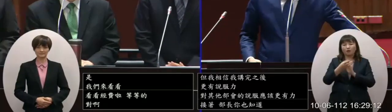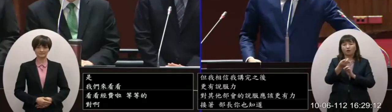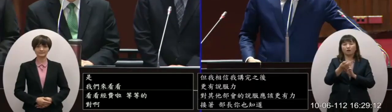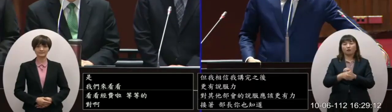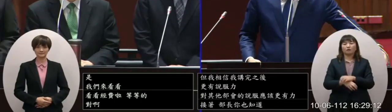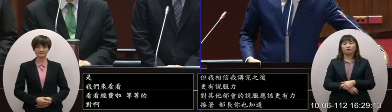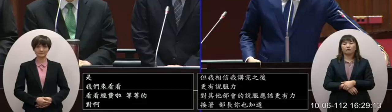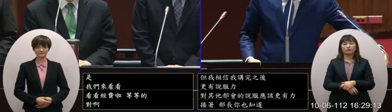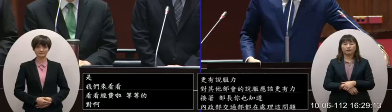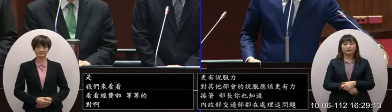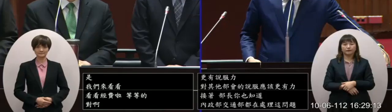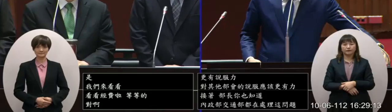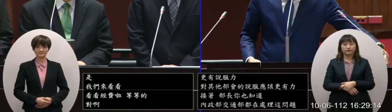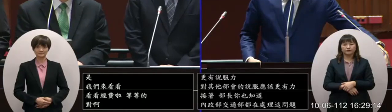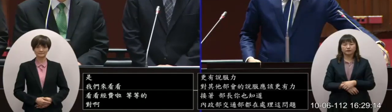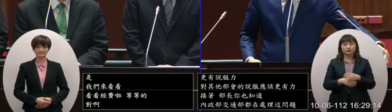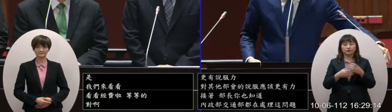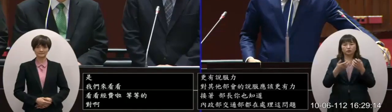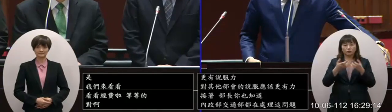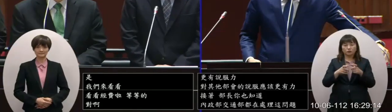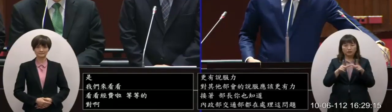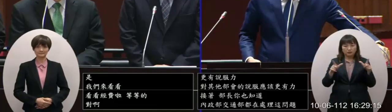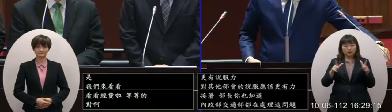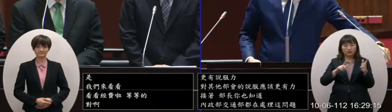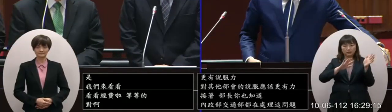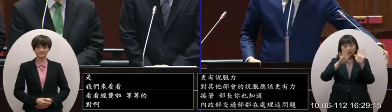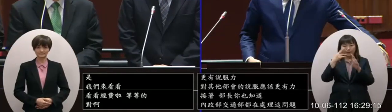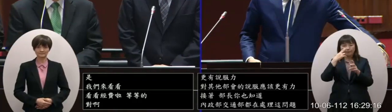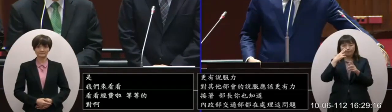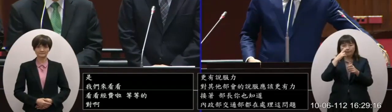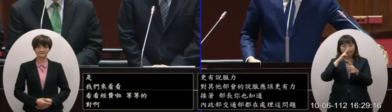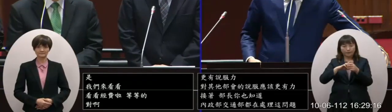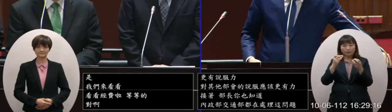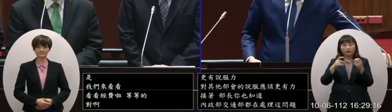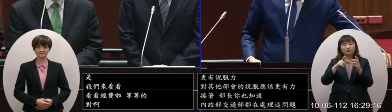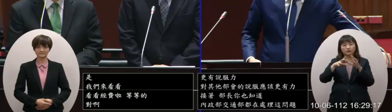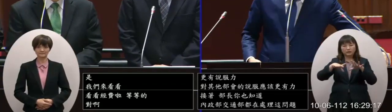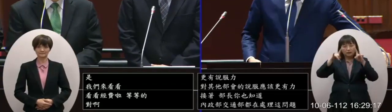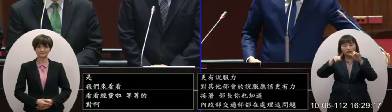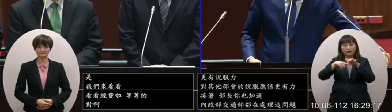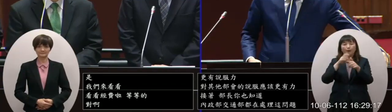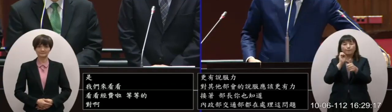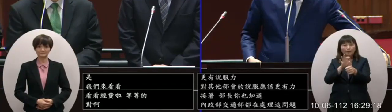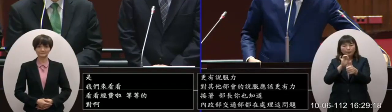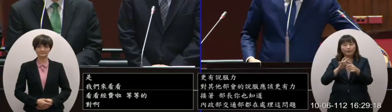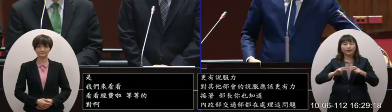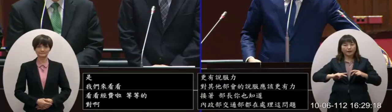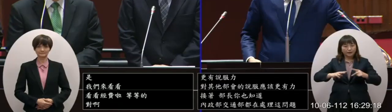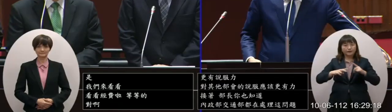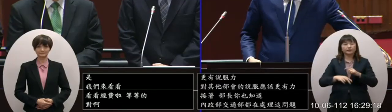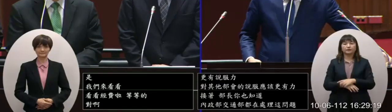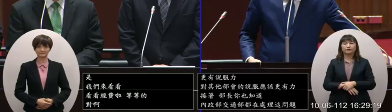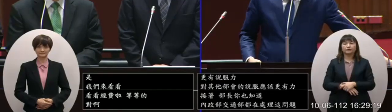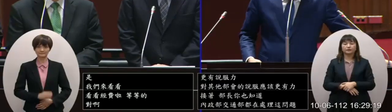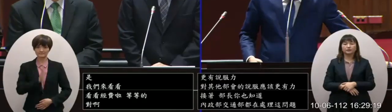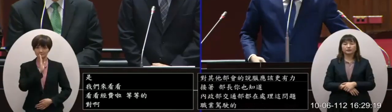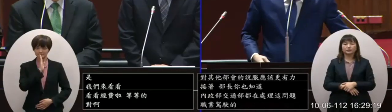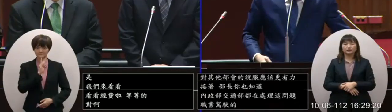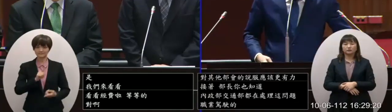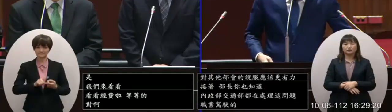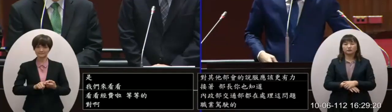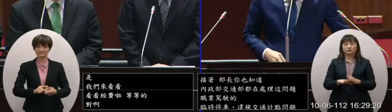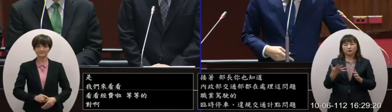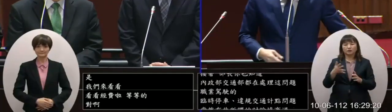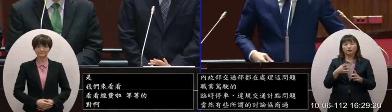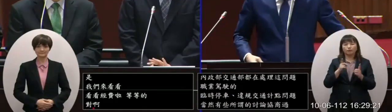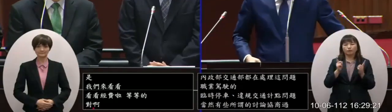齁然後這個重大的情況基本上是用勸導為優先嘛齁也是未